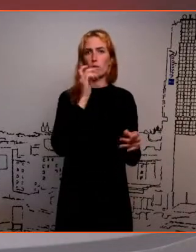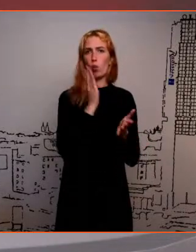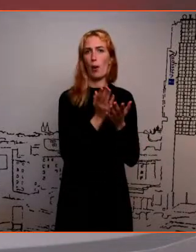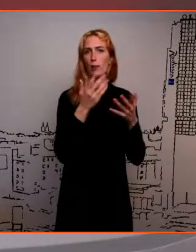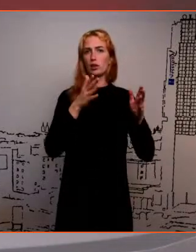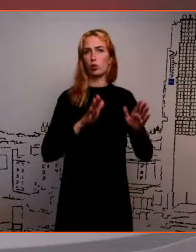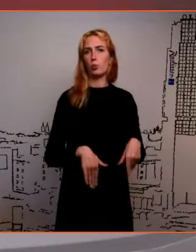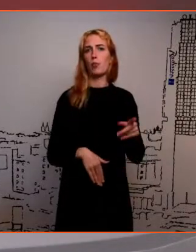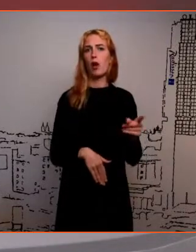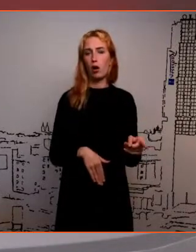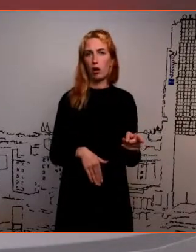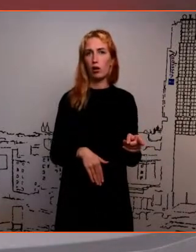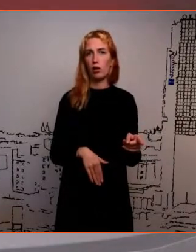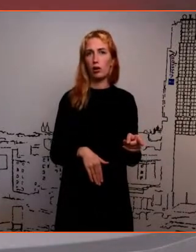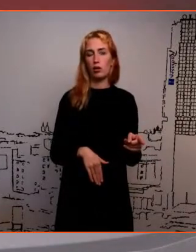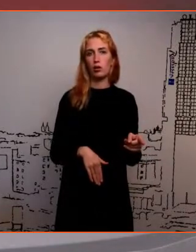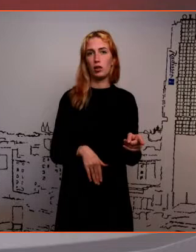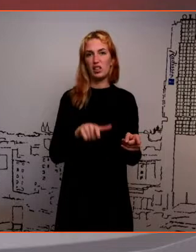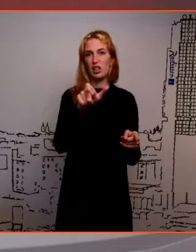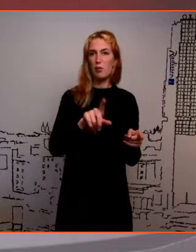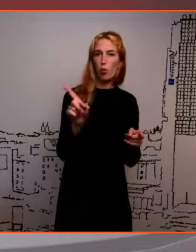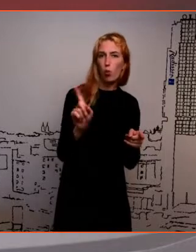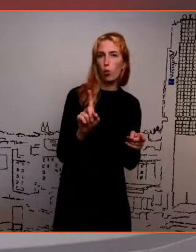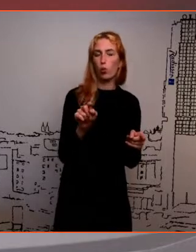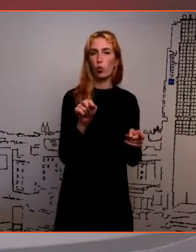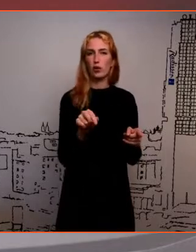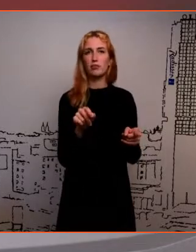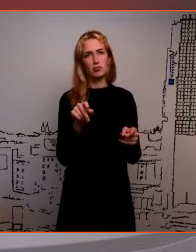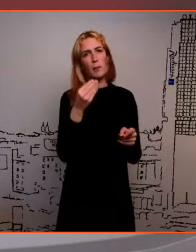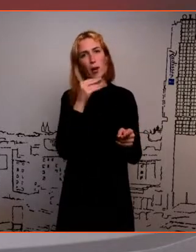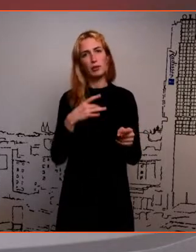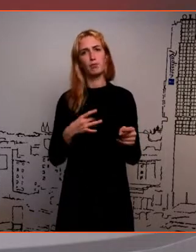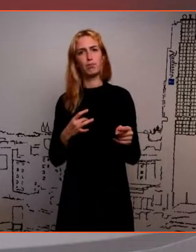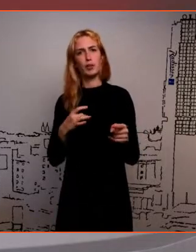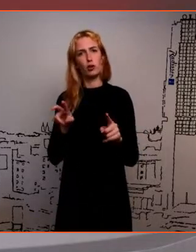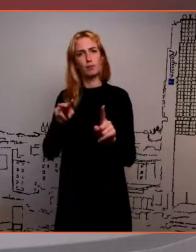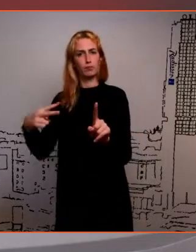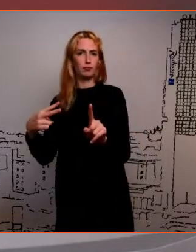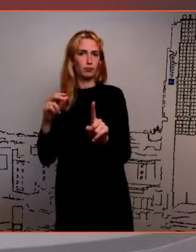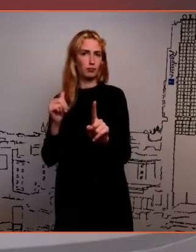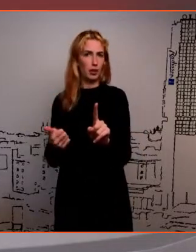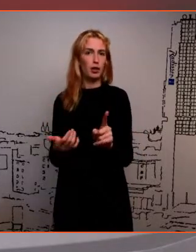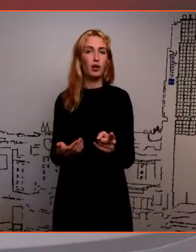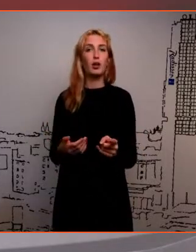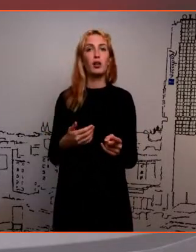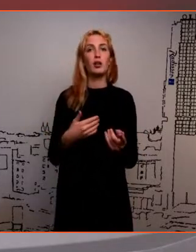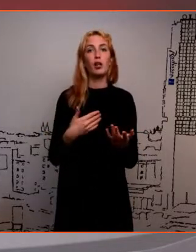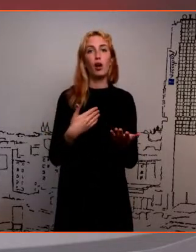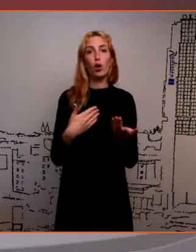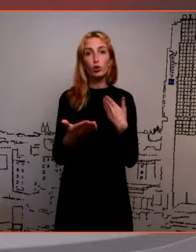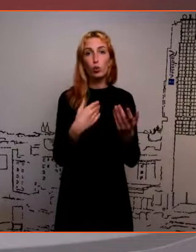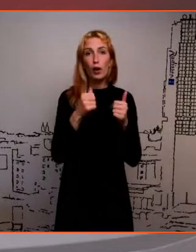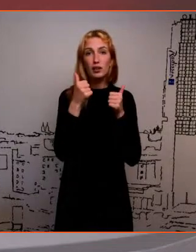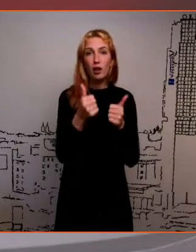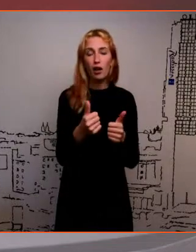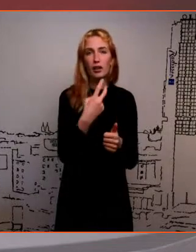siis klendi kohta, et saada natuke seda teissidendit ja midugi me teame, et heas suhtes pigem teine pool on nagu